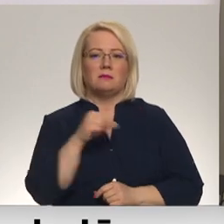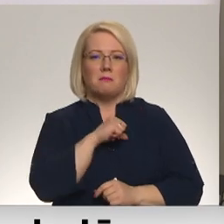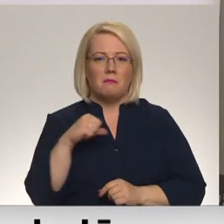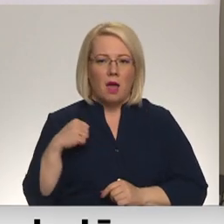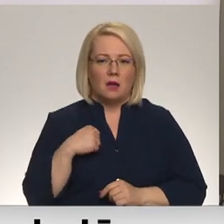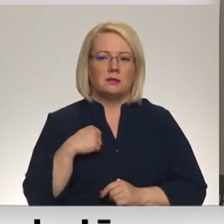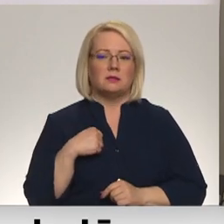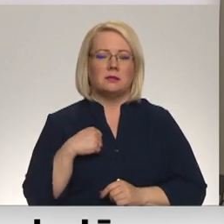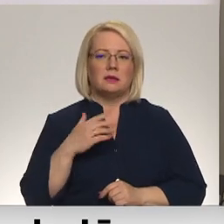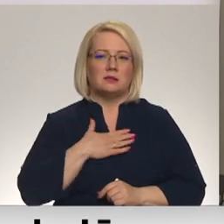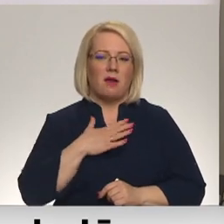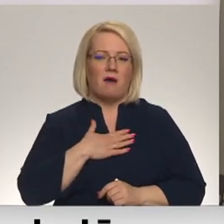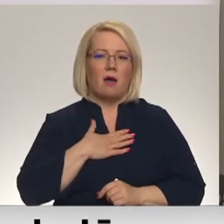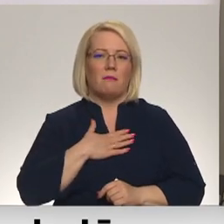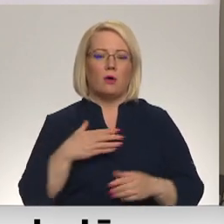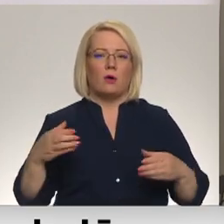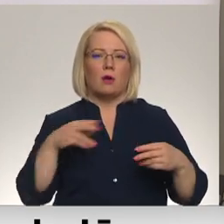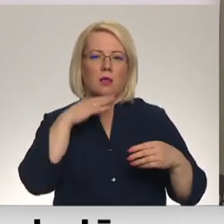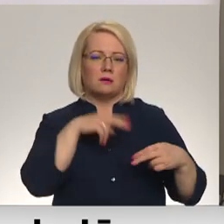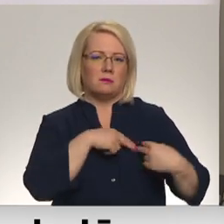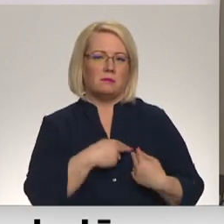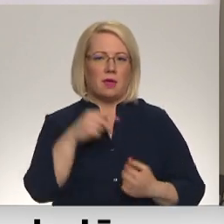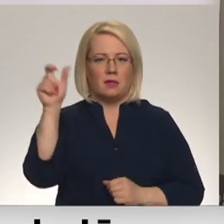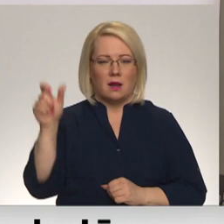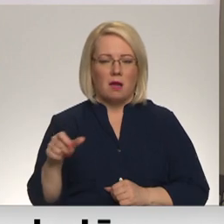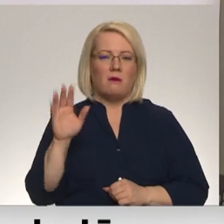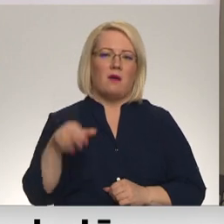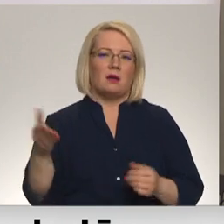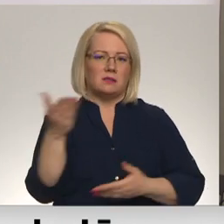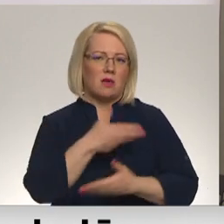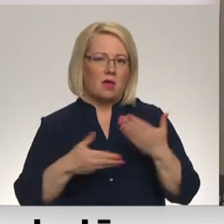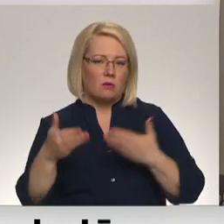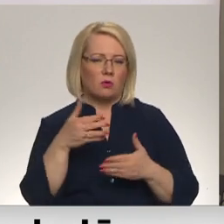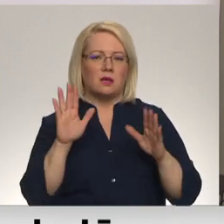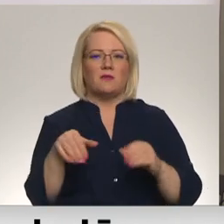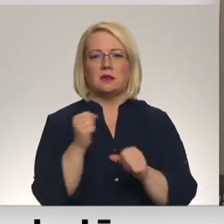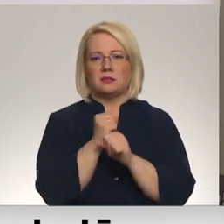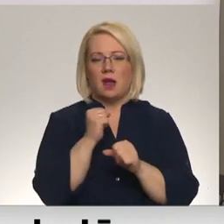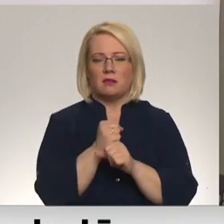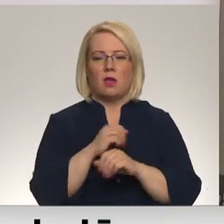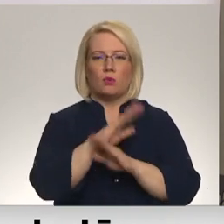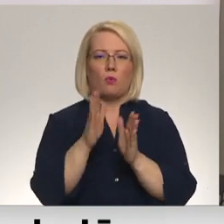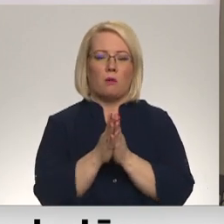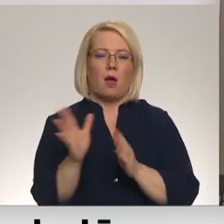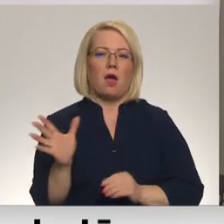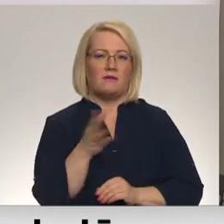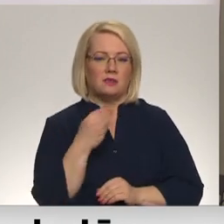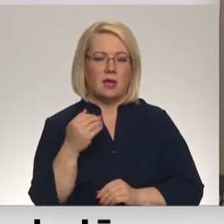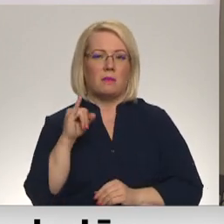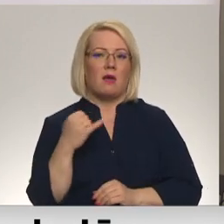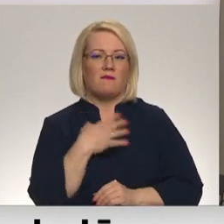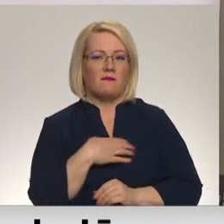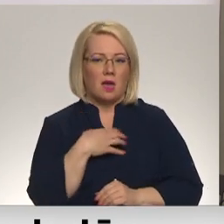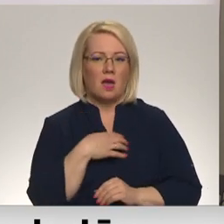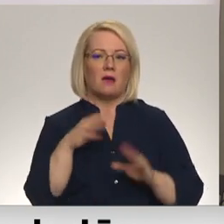savām grupas biedrām. Viņš var ar viņu sadarboties, viņš var strādāt ar visiem kopā, bet, ja vajag, viņam